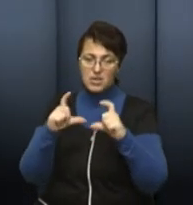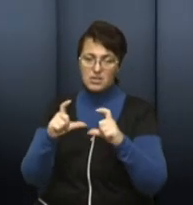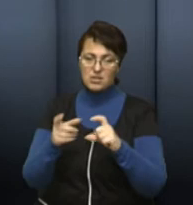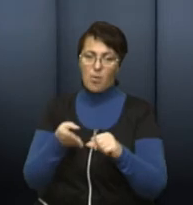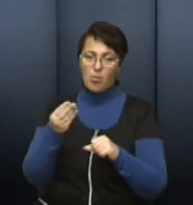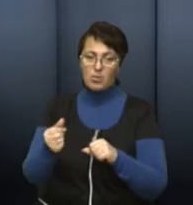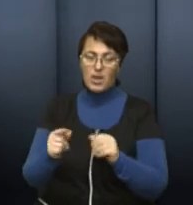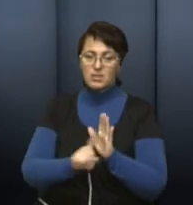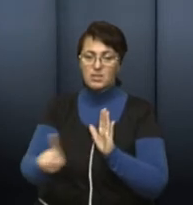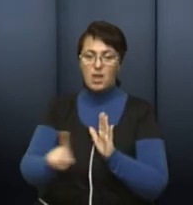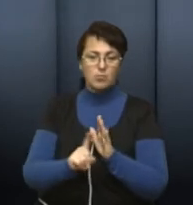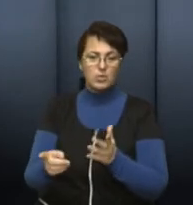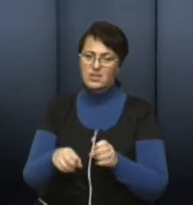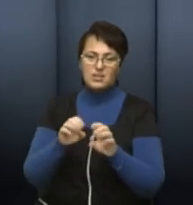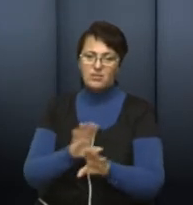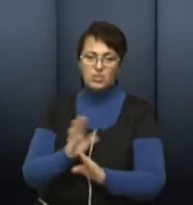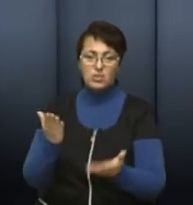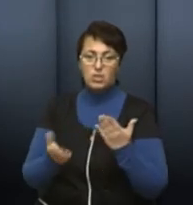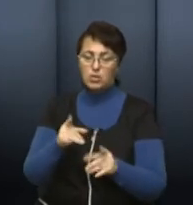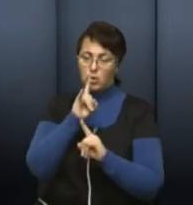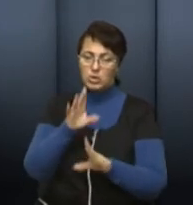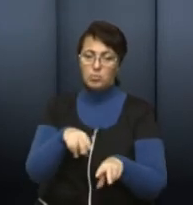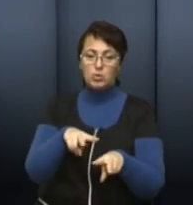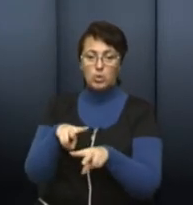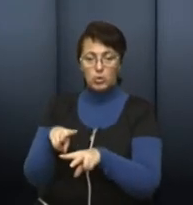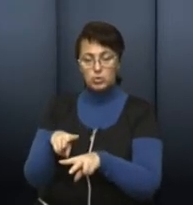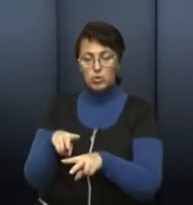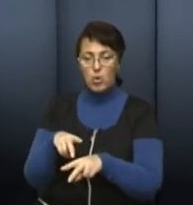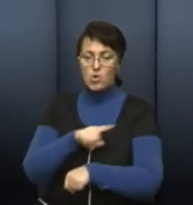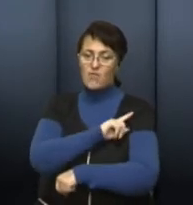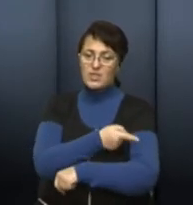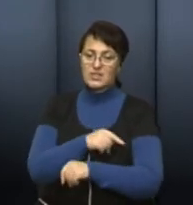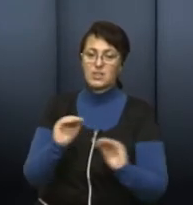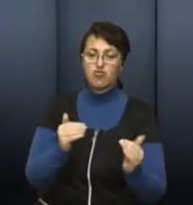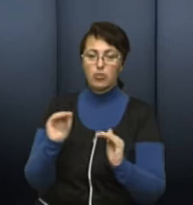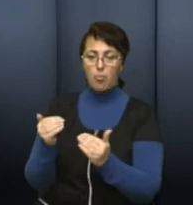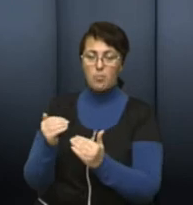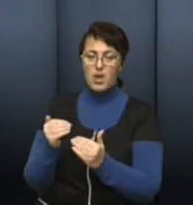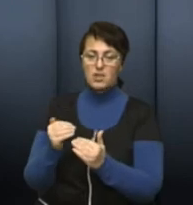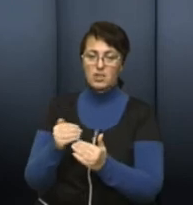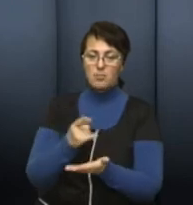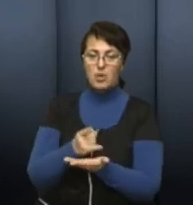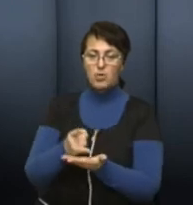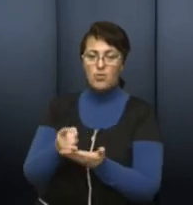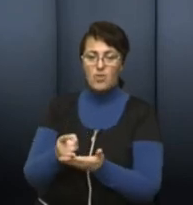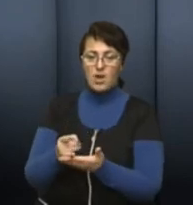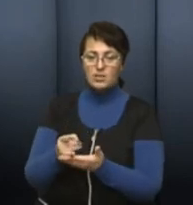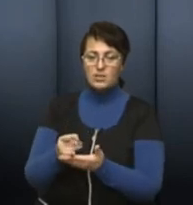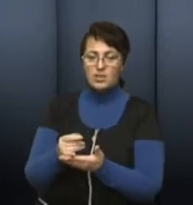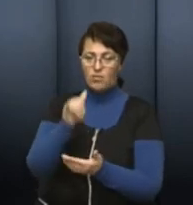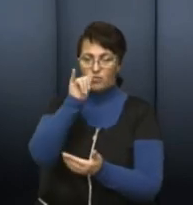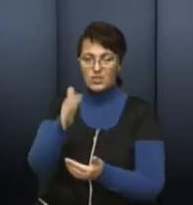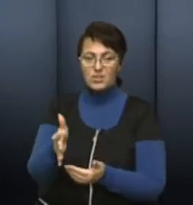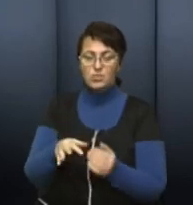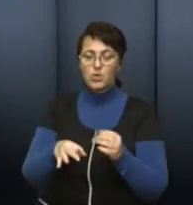вирішується. Бо справді, якщо не буде контролю, якщо не буде певних фізичних обмежень паркування в недозволених місцях,